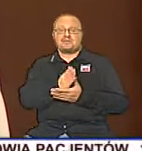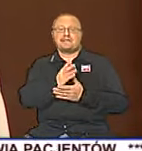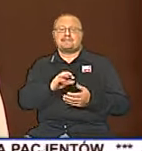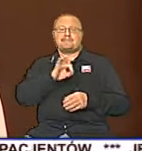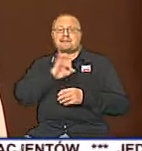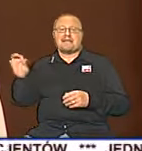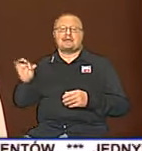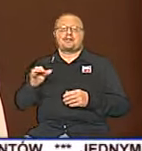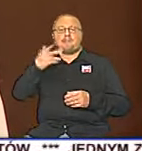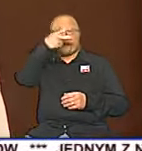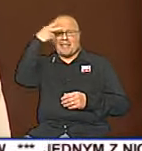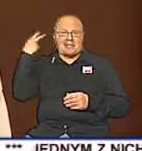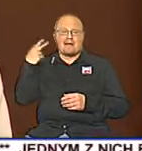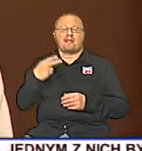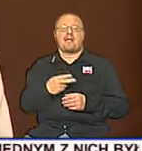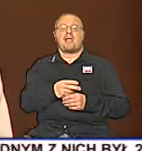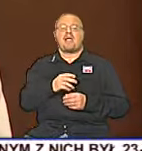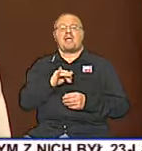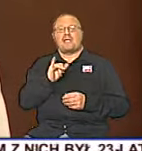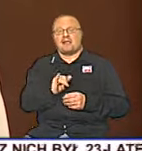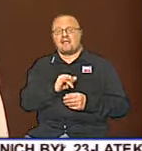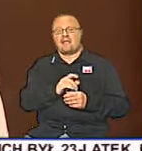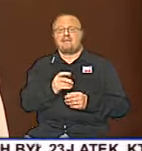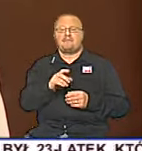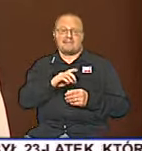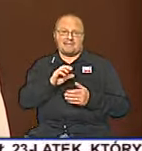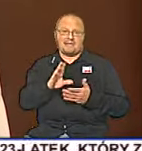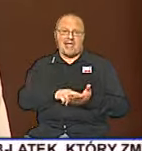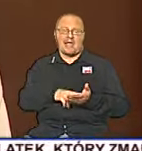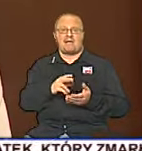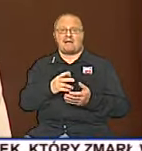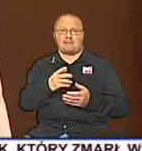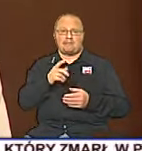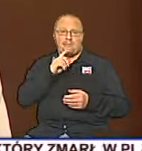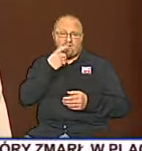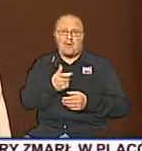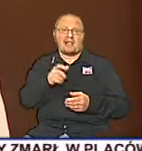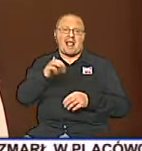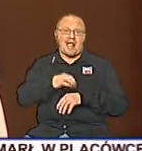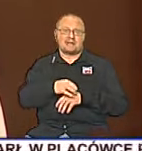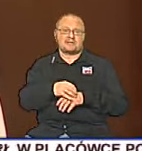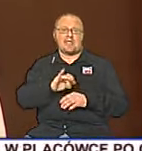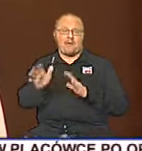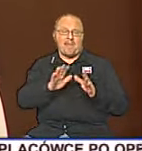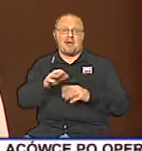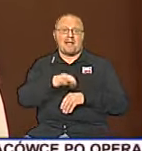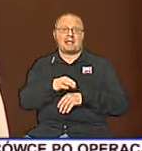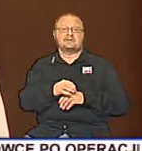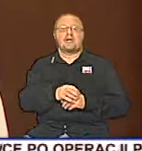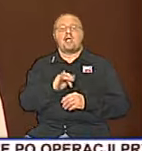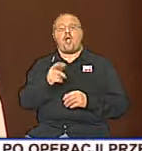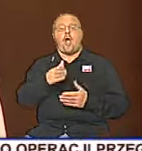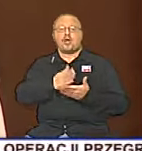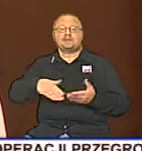pielęgniarkę i w razie potrzeby lekarza anestezjologa. W tej sprawie tak się nie stało. Oddział chirurgii